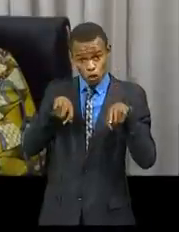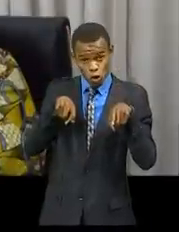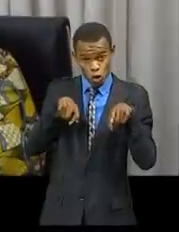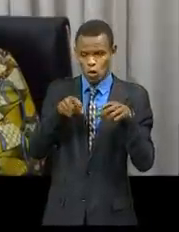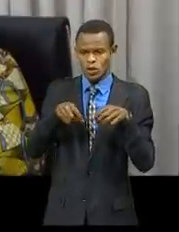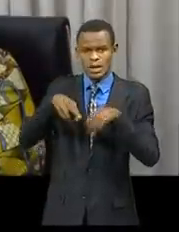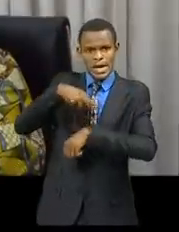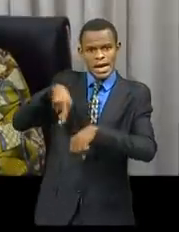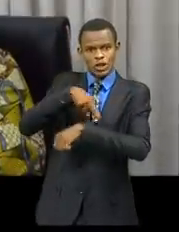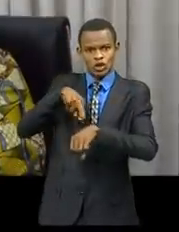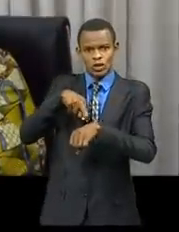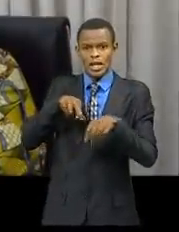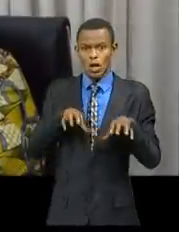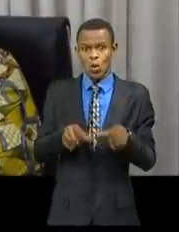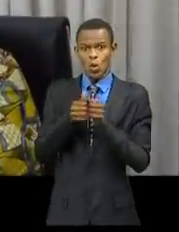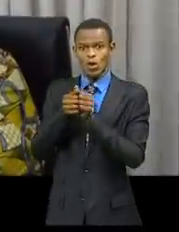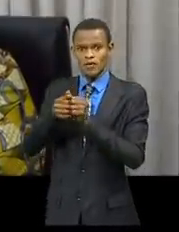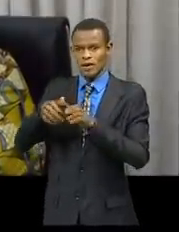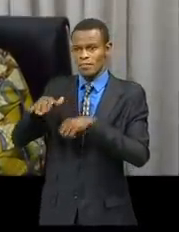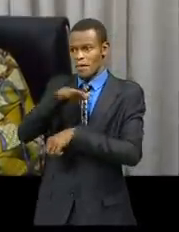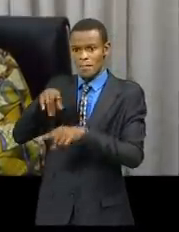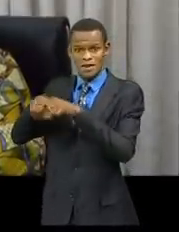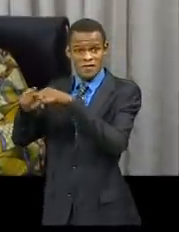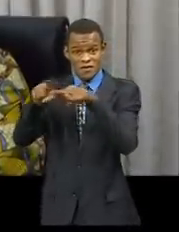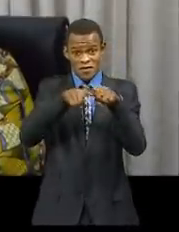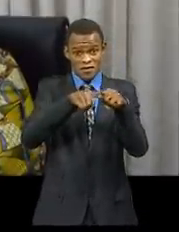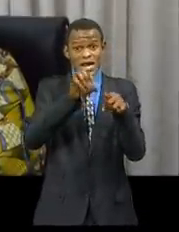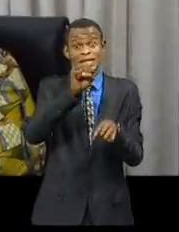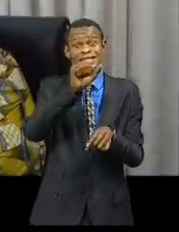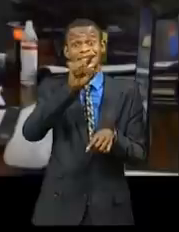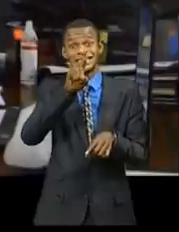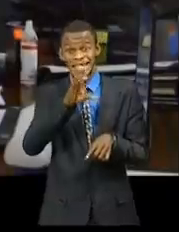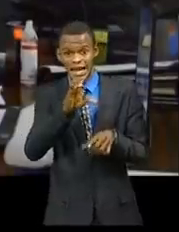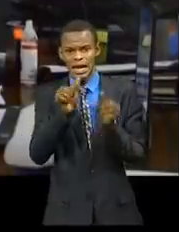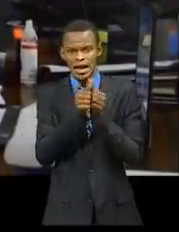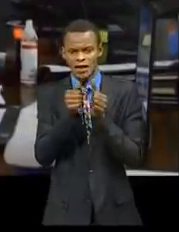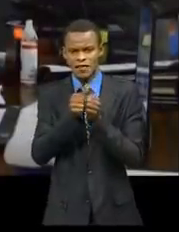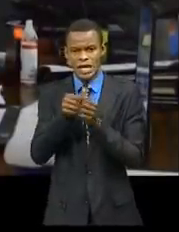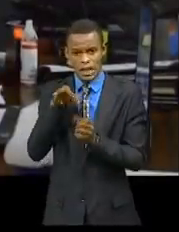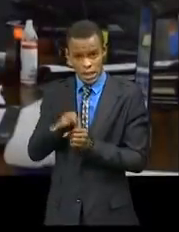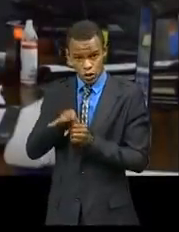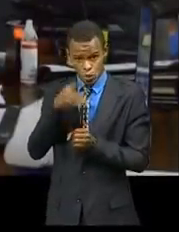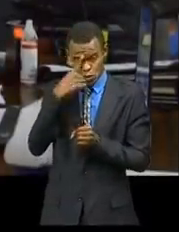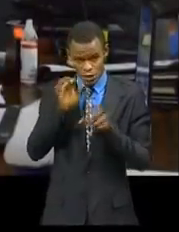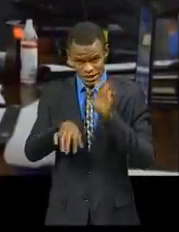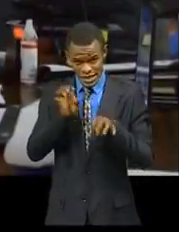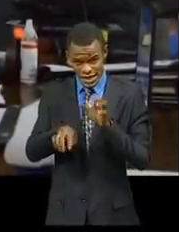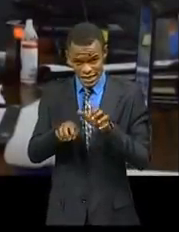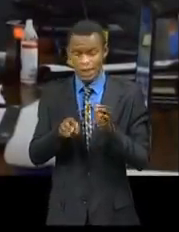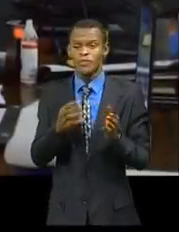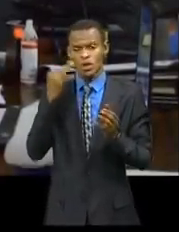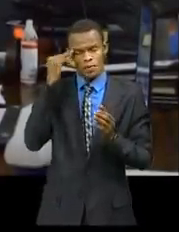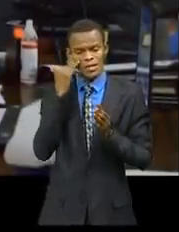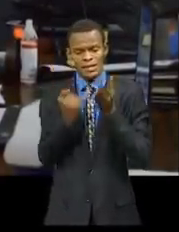sous-régionale, le ministre de l'Industrie a sollicité la signature du dit protocole par le président de la